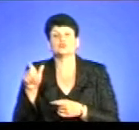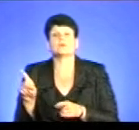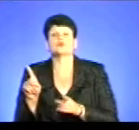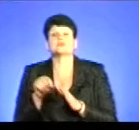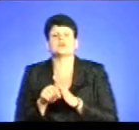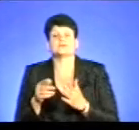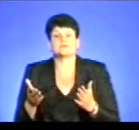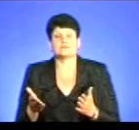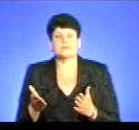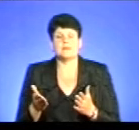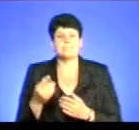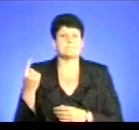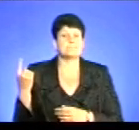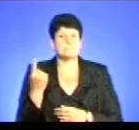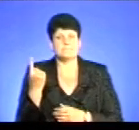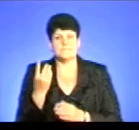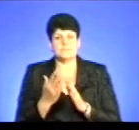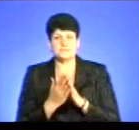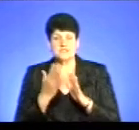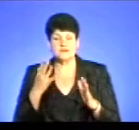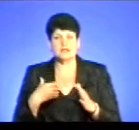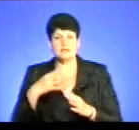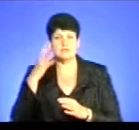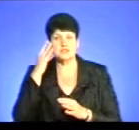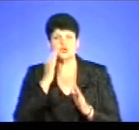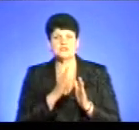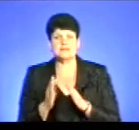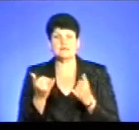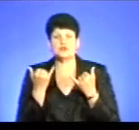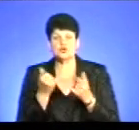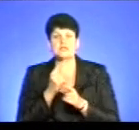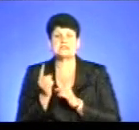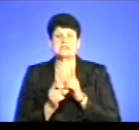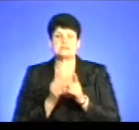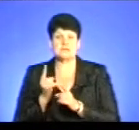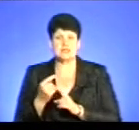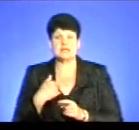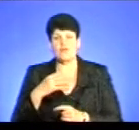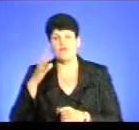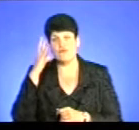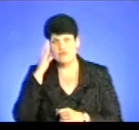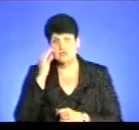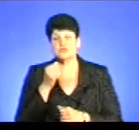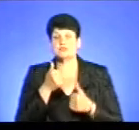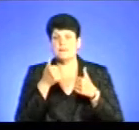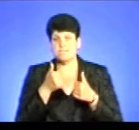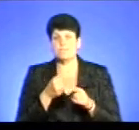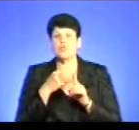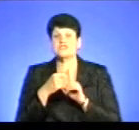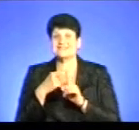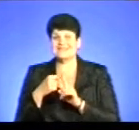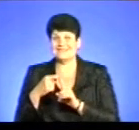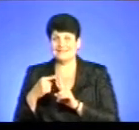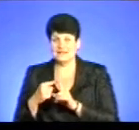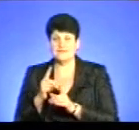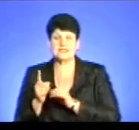Ну, перш за все, я вважаю, що система, яка сьогодні змінюється, я рахую, що це досить позитивний напрямок зміни